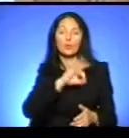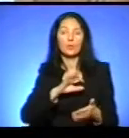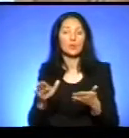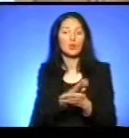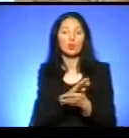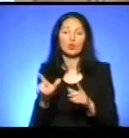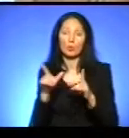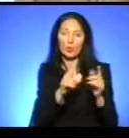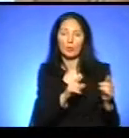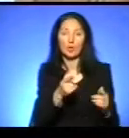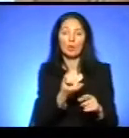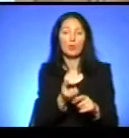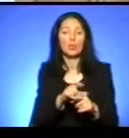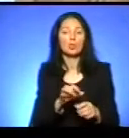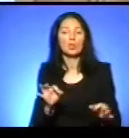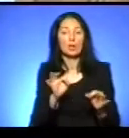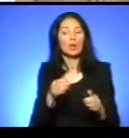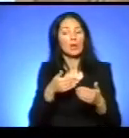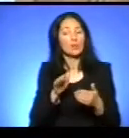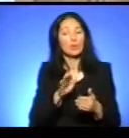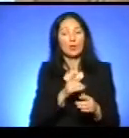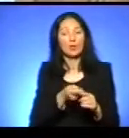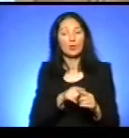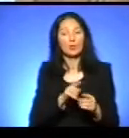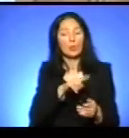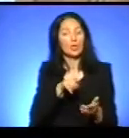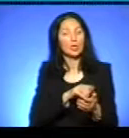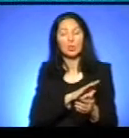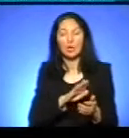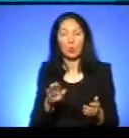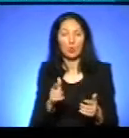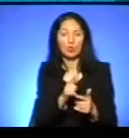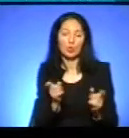і більше ніяких до нього не було питань або конфліктних ситуацій.